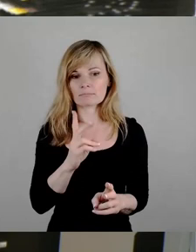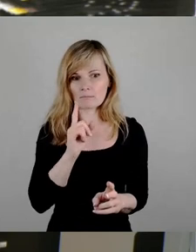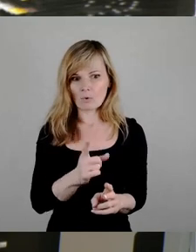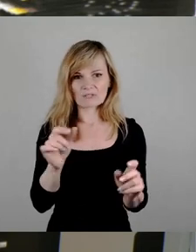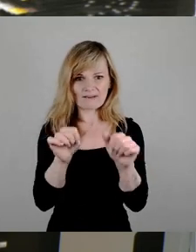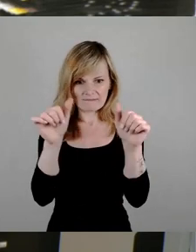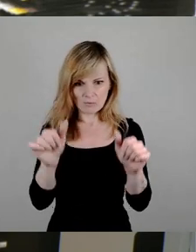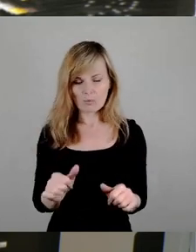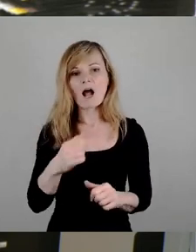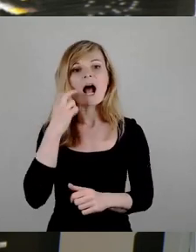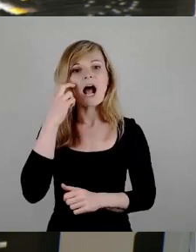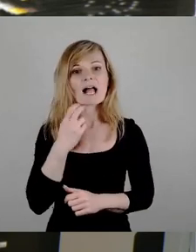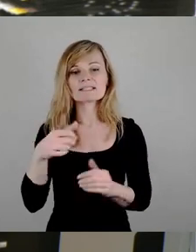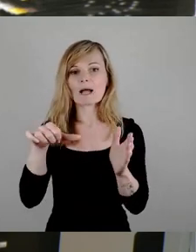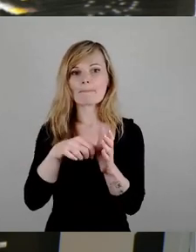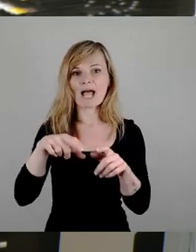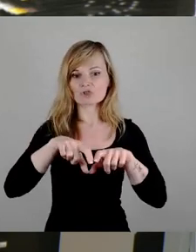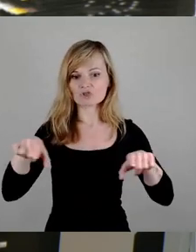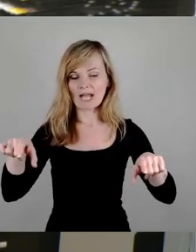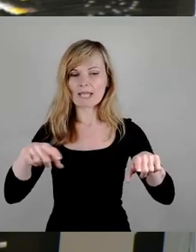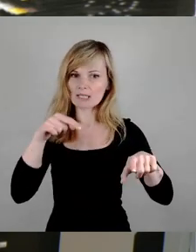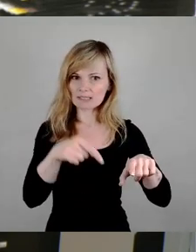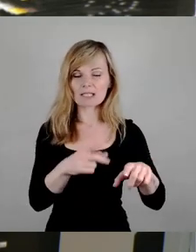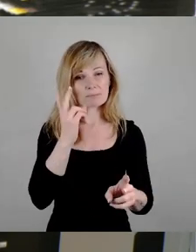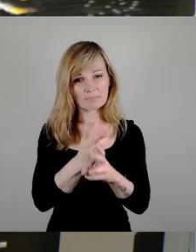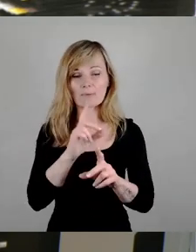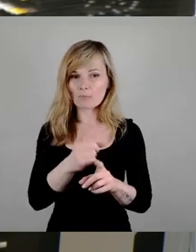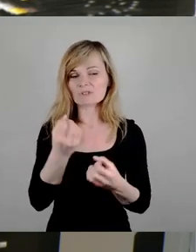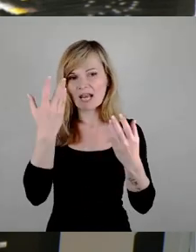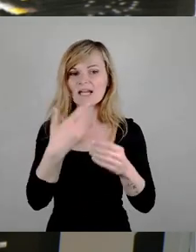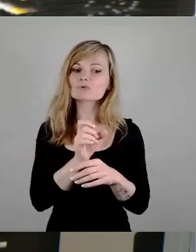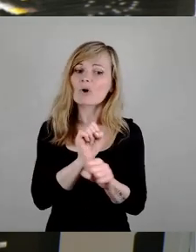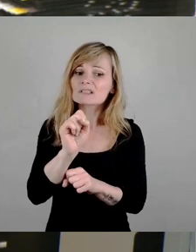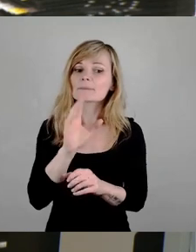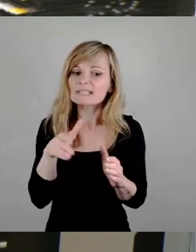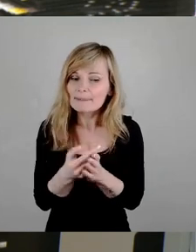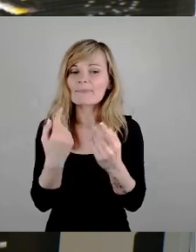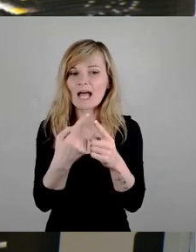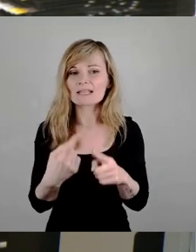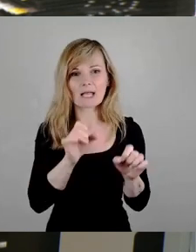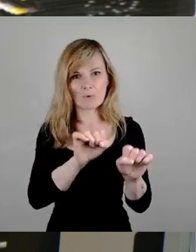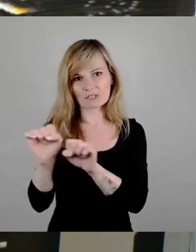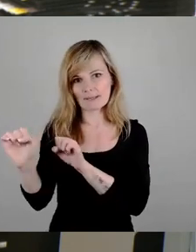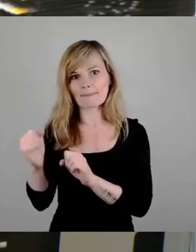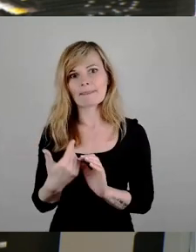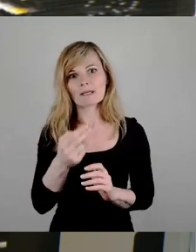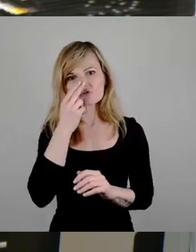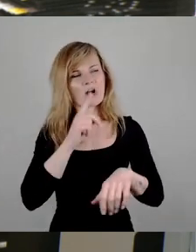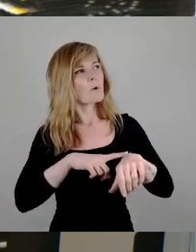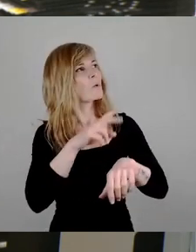Bahnsteigs zu erhalten ist. Aber trotzdem hat man dort noch Möglichkeiten. Ich möchte auch gerne noch mal am Schluss